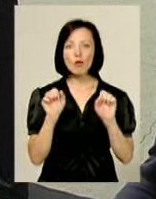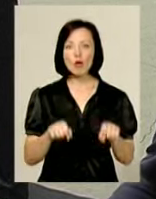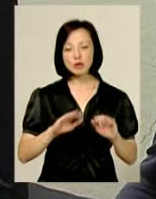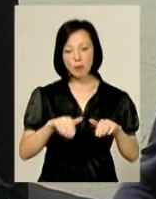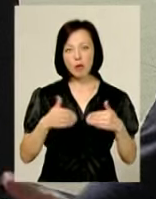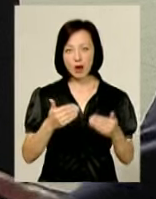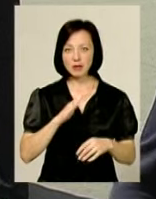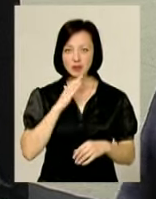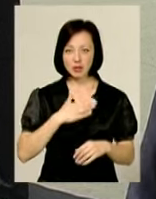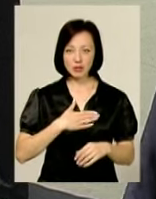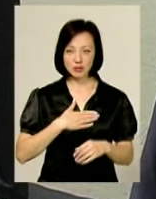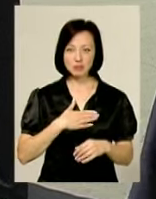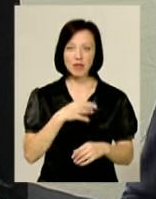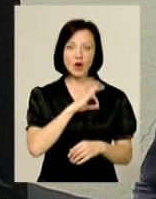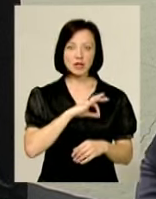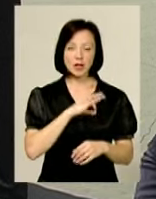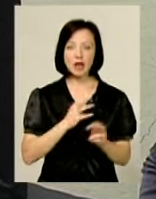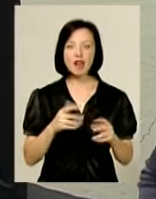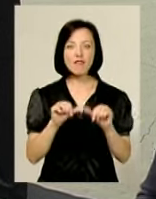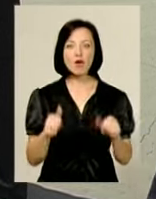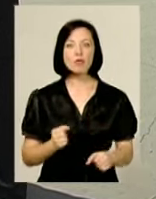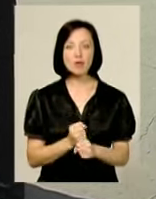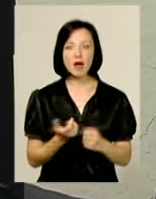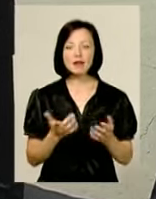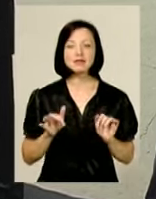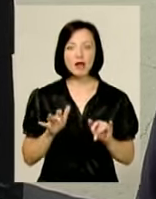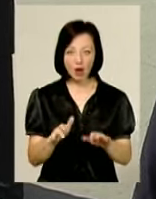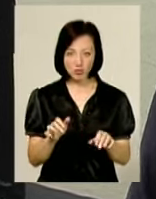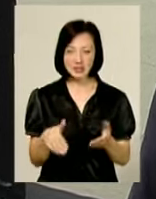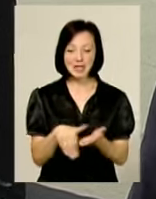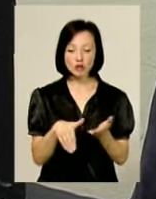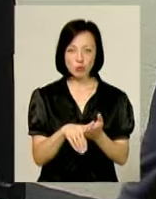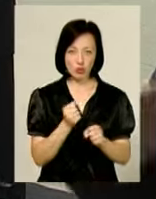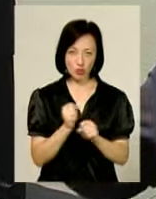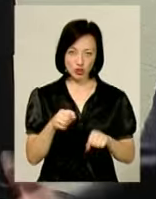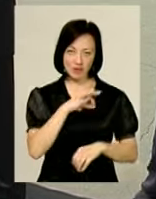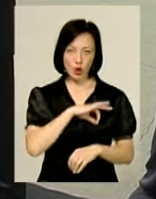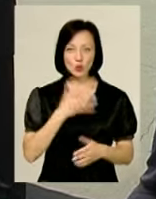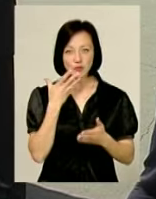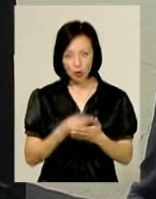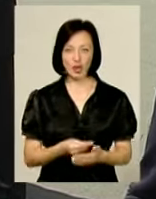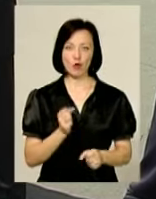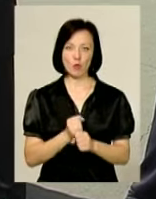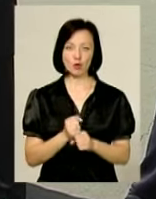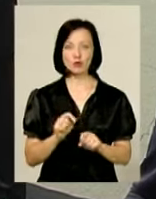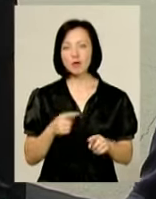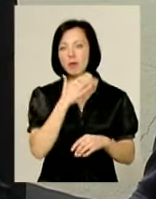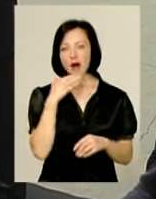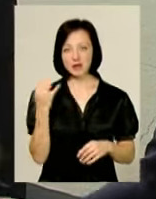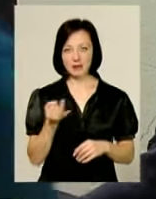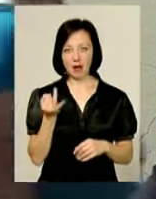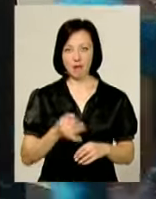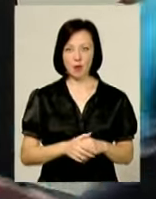порадити нашим для використання. Які форми роботи, які засоби роботи можна використати у своїй роботі, тому що досить багато